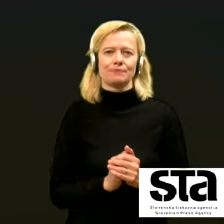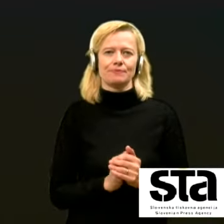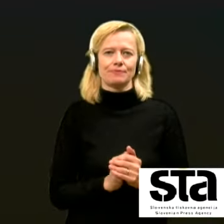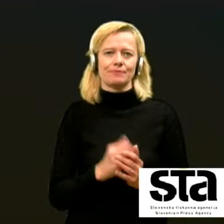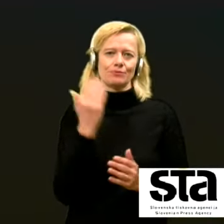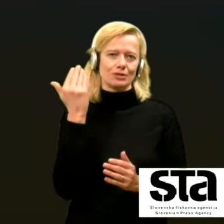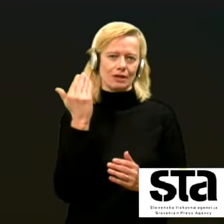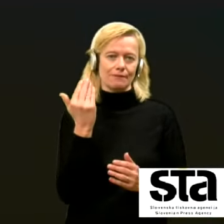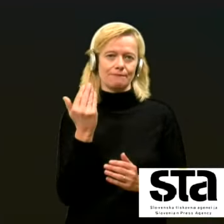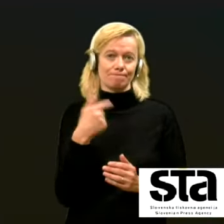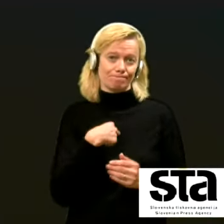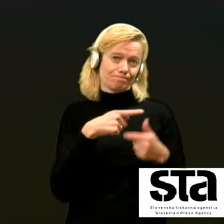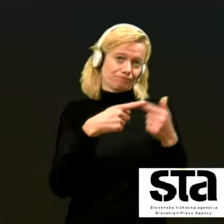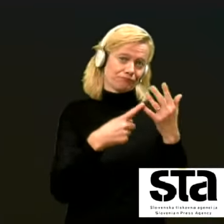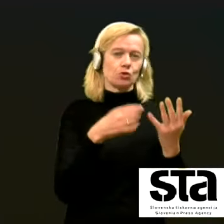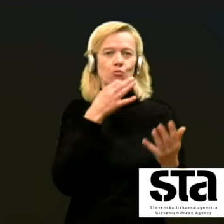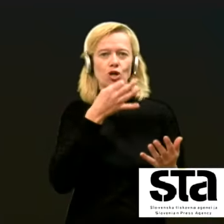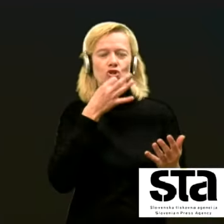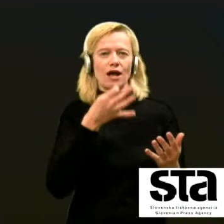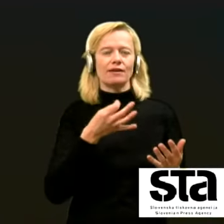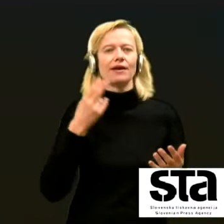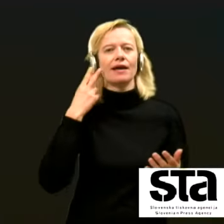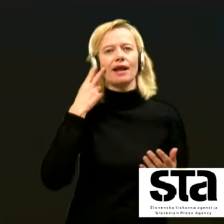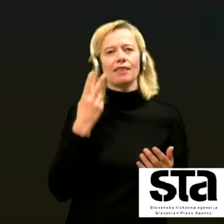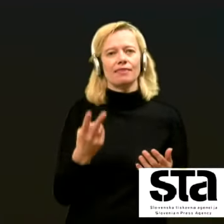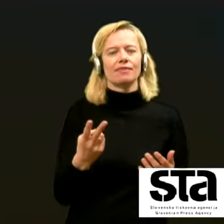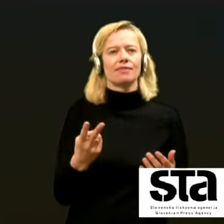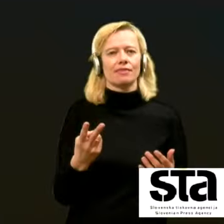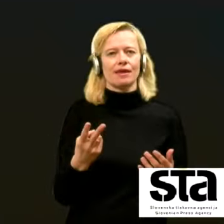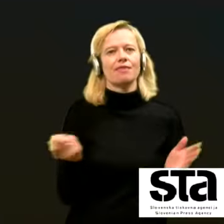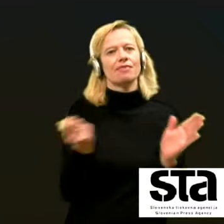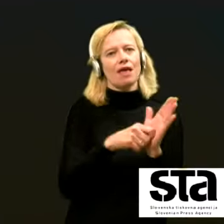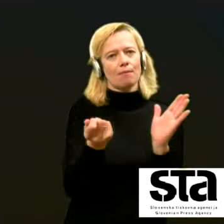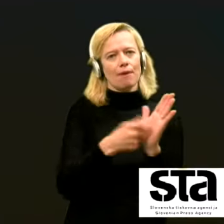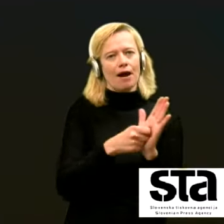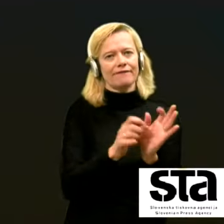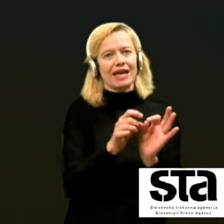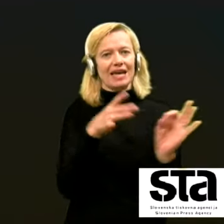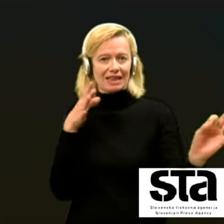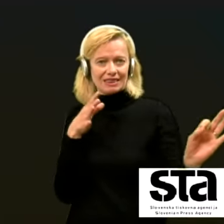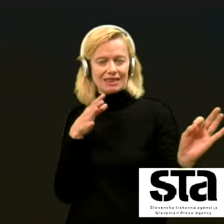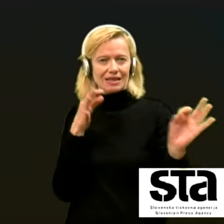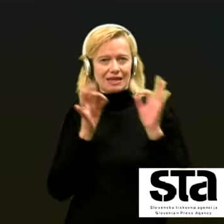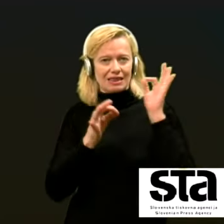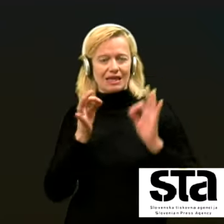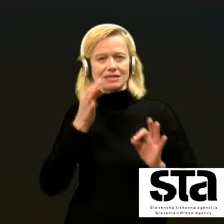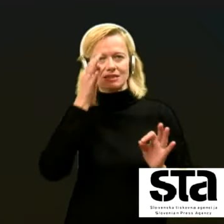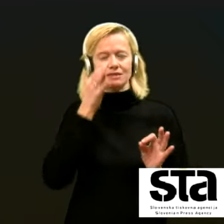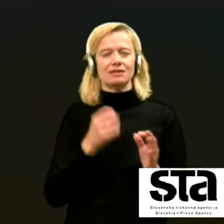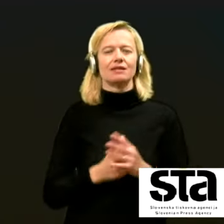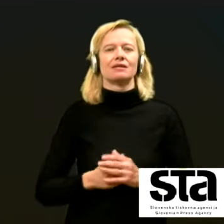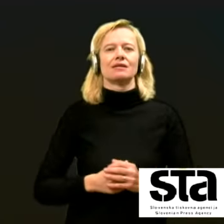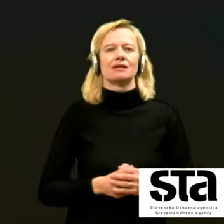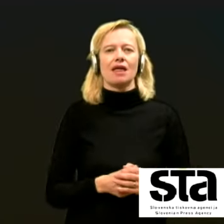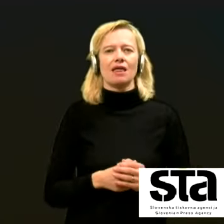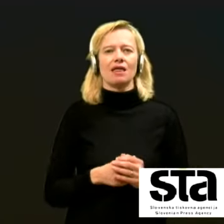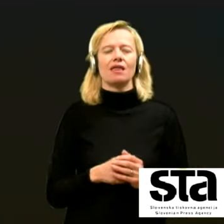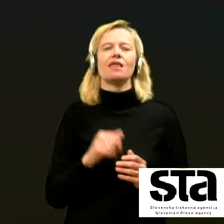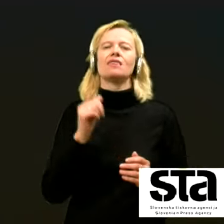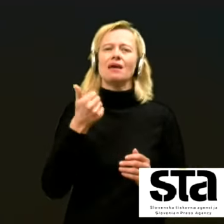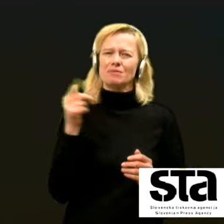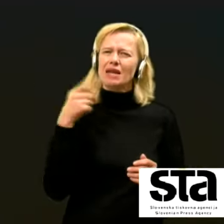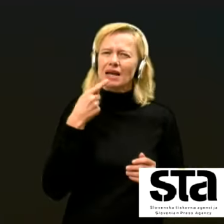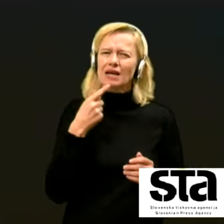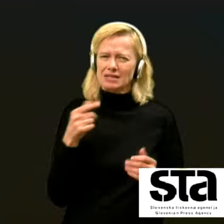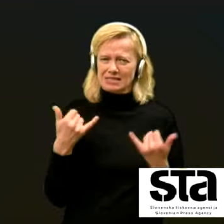Pozdravljali, jaz imam par vprašanj glede nabave hitrih testov. Najprej rekli ste, da ste